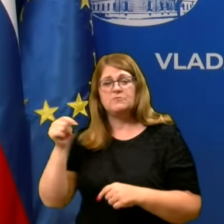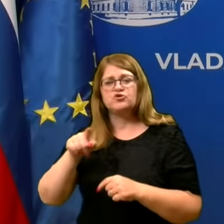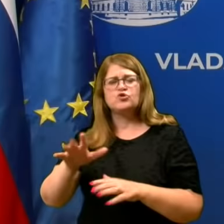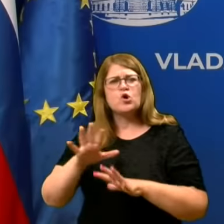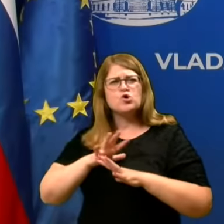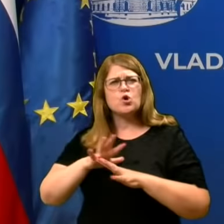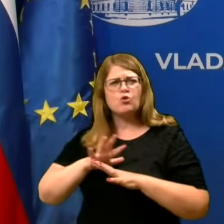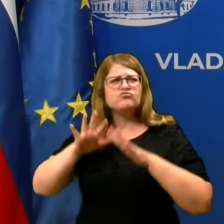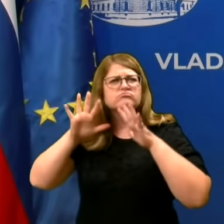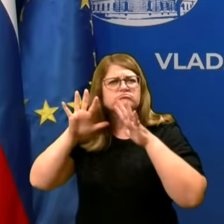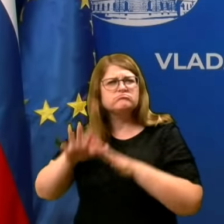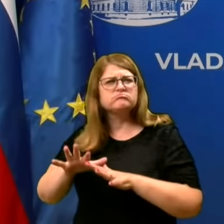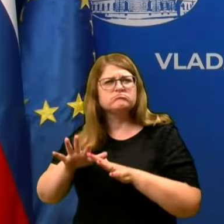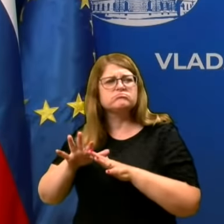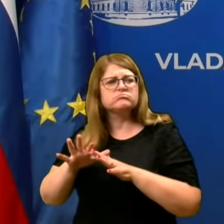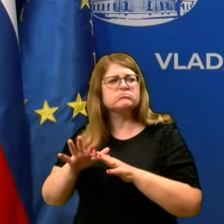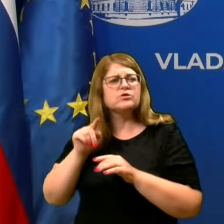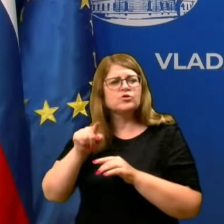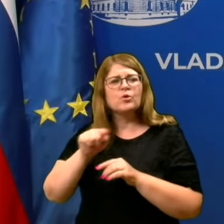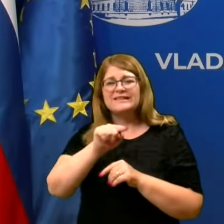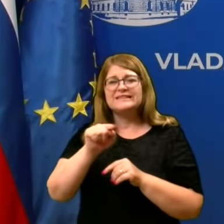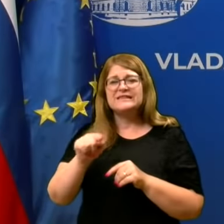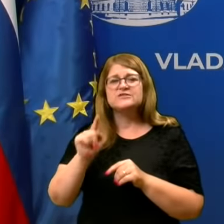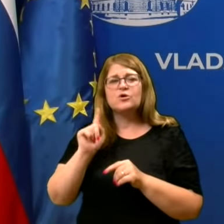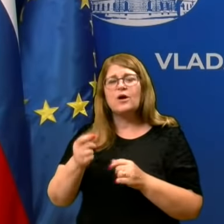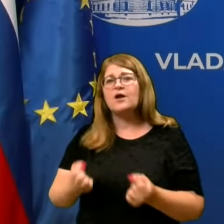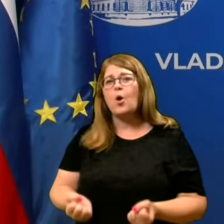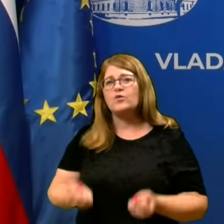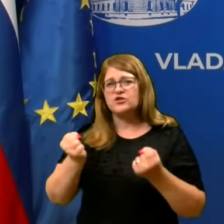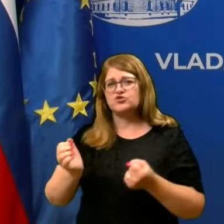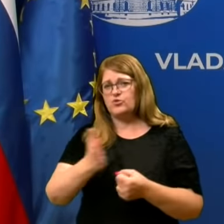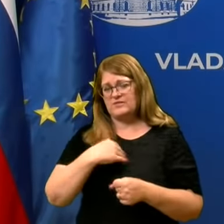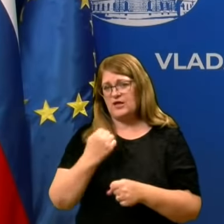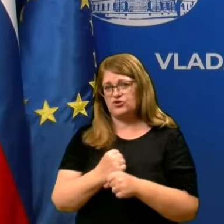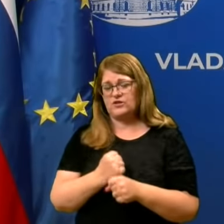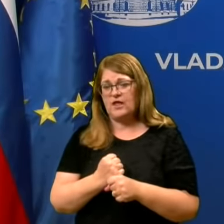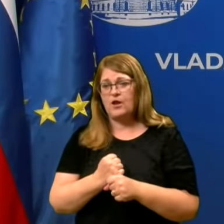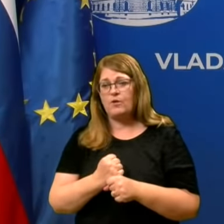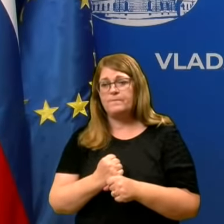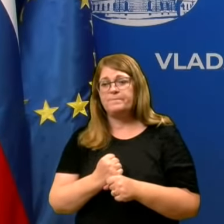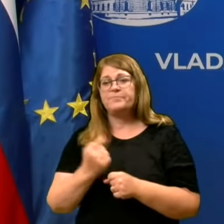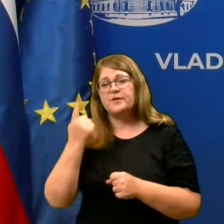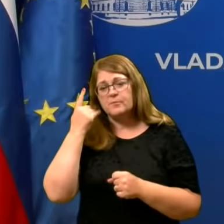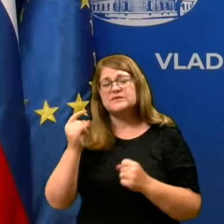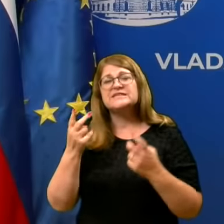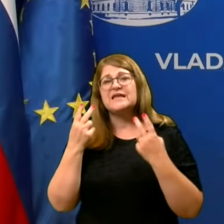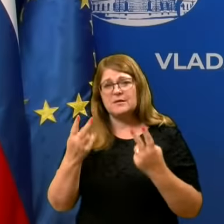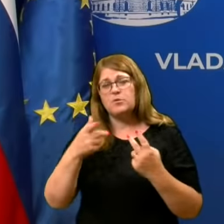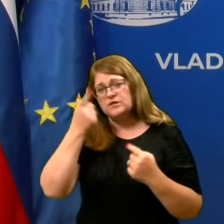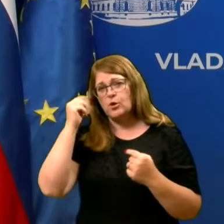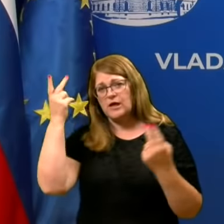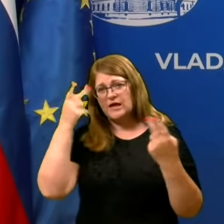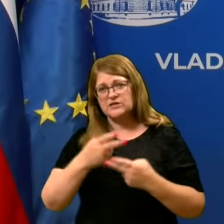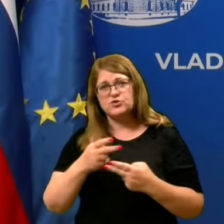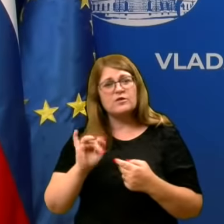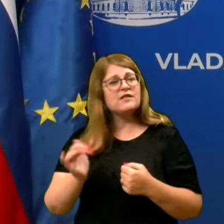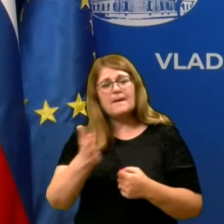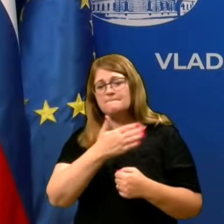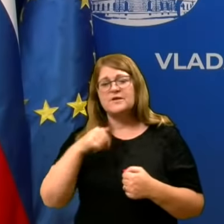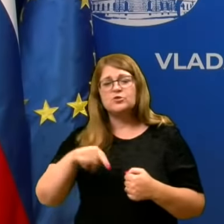dogrožen in to je tisto, ki pač oteži naše delo. In mislim, da je pomembno, da ljudje razumejo, da tukaj nismo